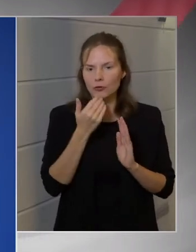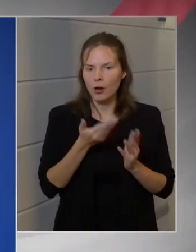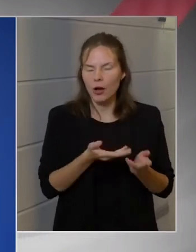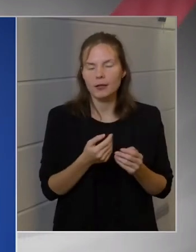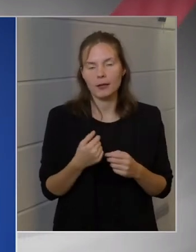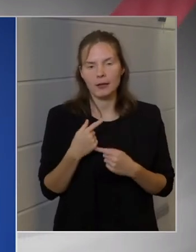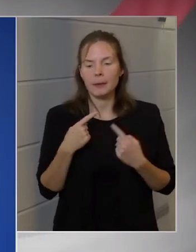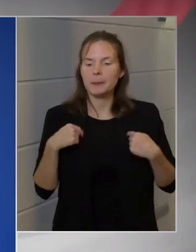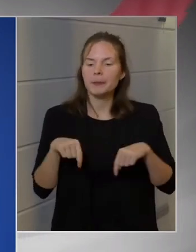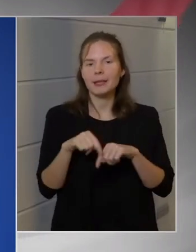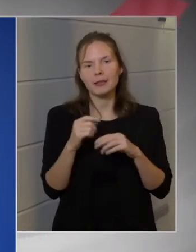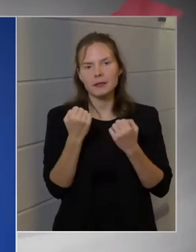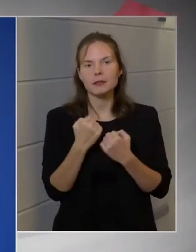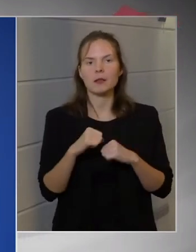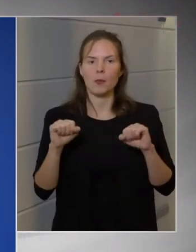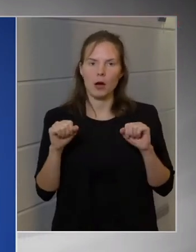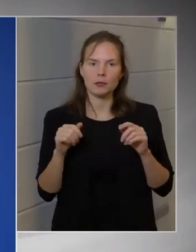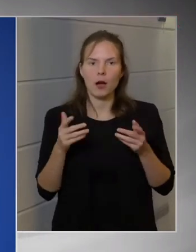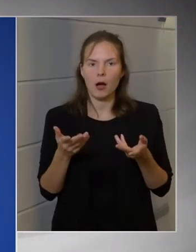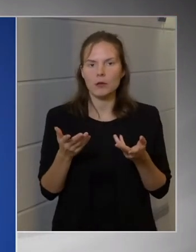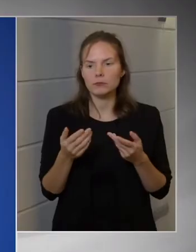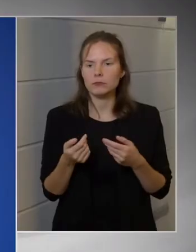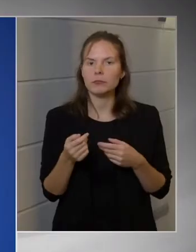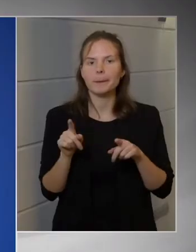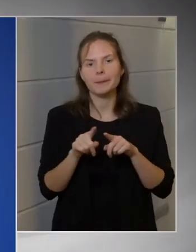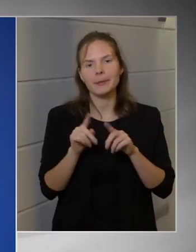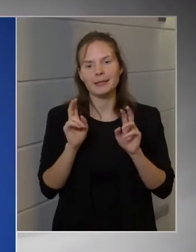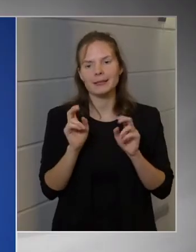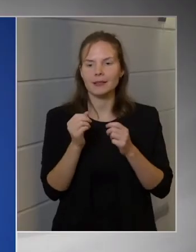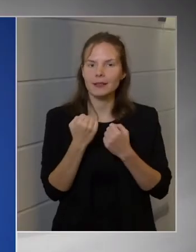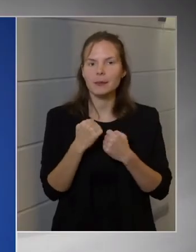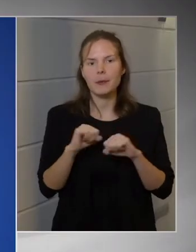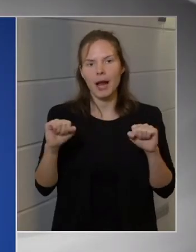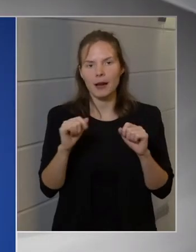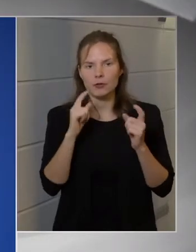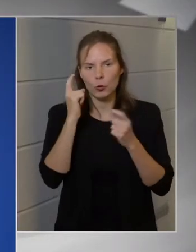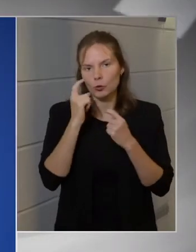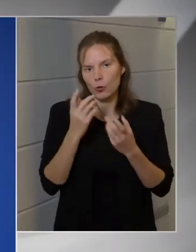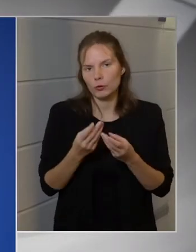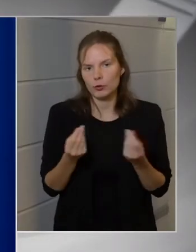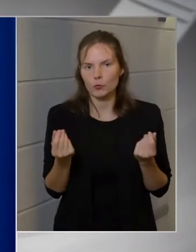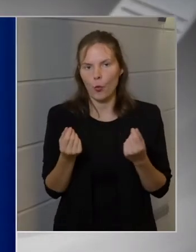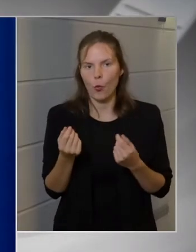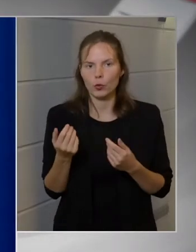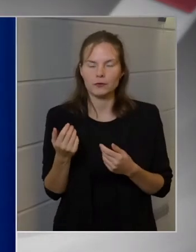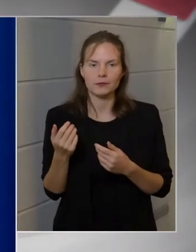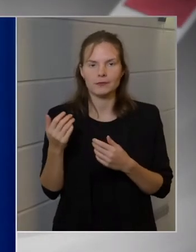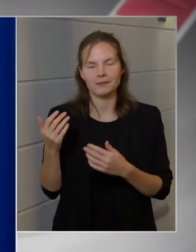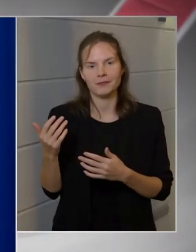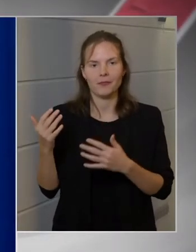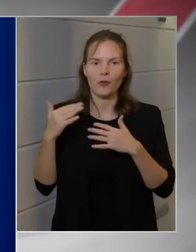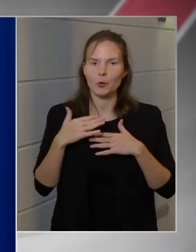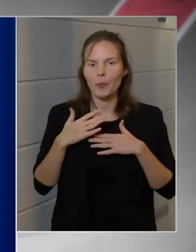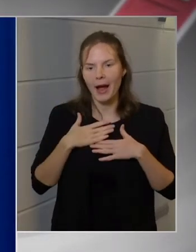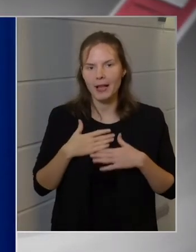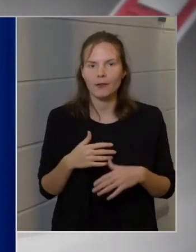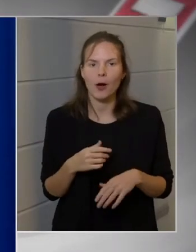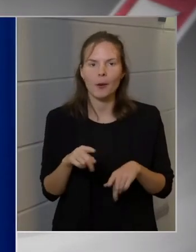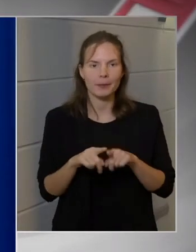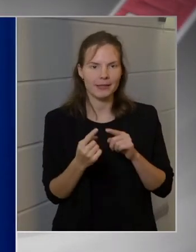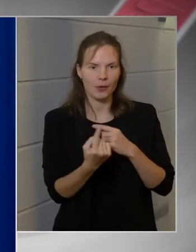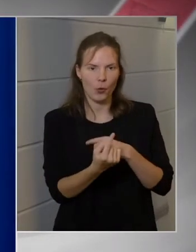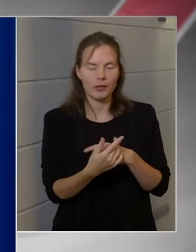szabadabb, ha szabadul nekuló szó, klasszikus értelmében liberálisabb gondolkodásmóddal vagyunk megáldva, mint ön. Tehát szerintem a